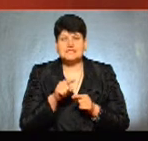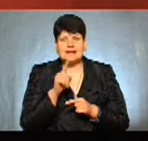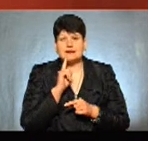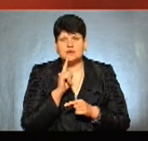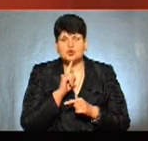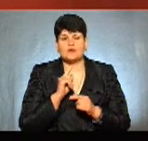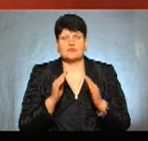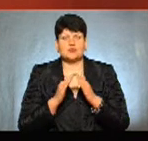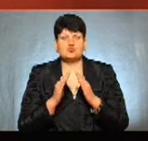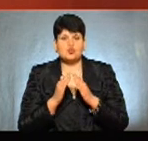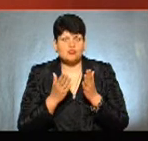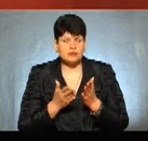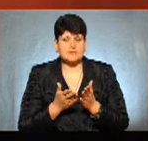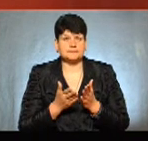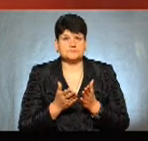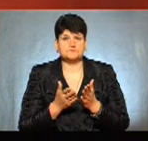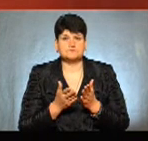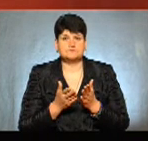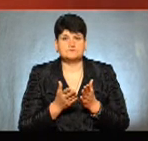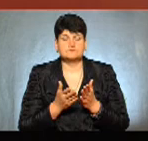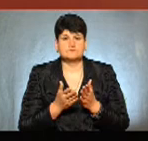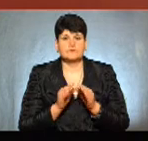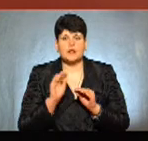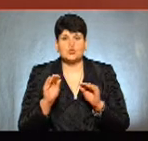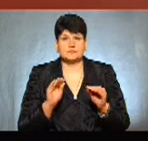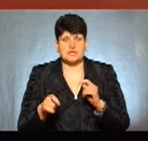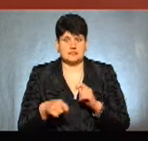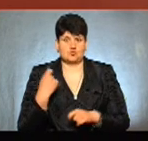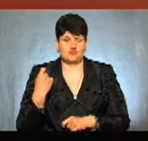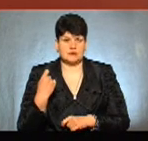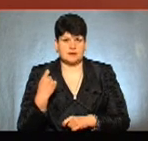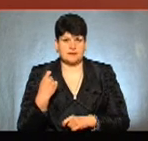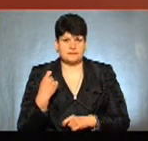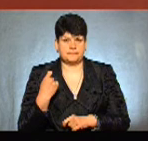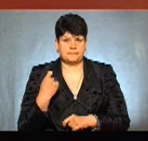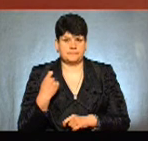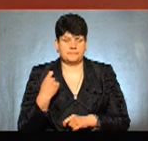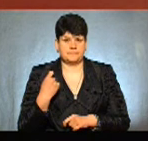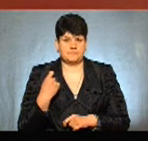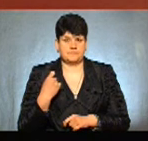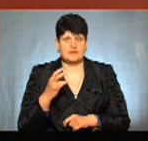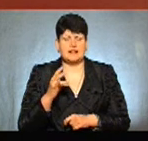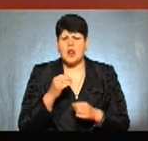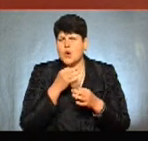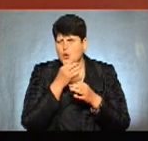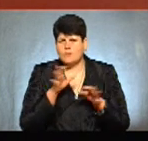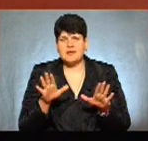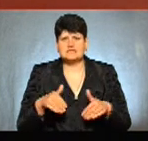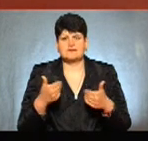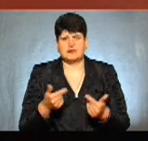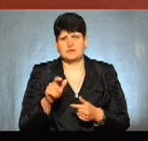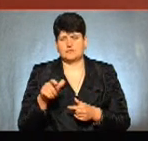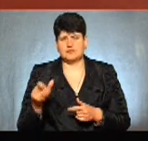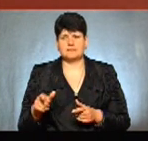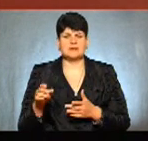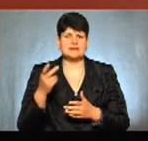так би сказати, розміщена з порушеннями. А на любе звернення громадян ми завжди